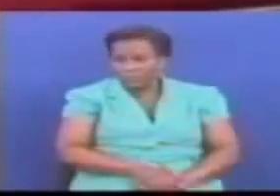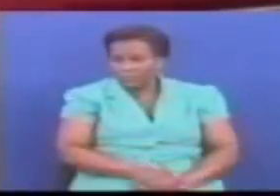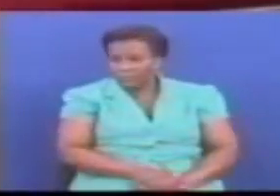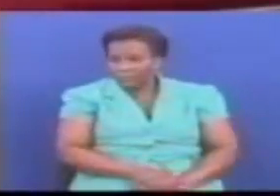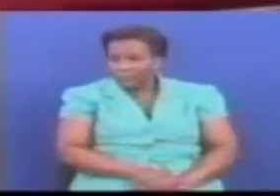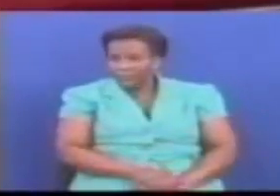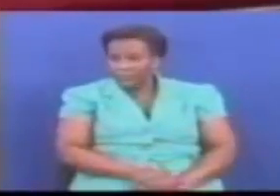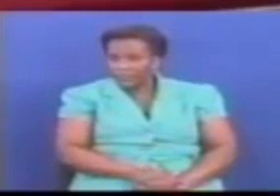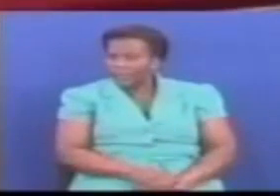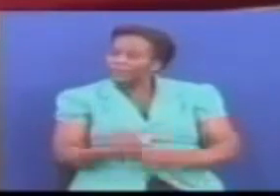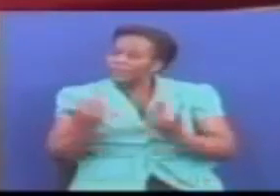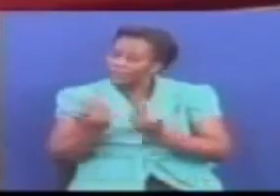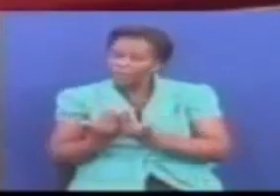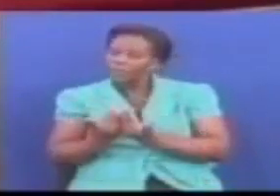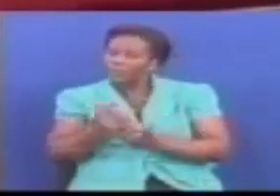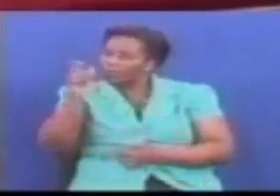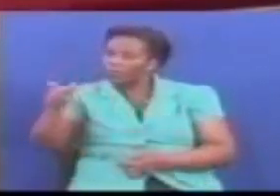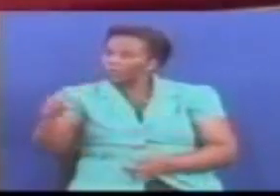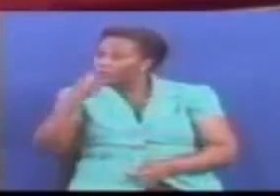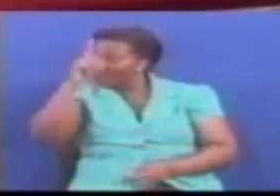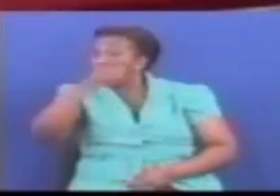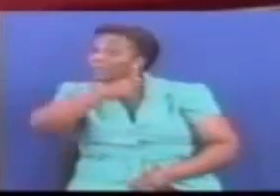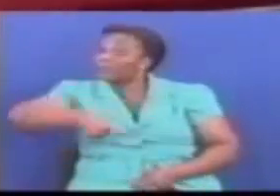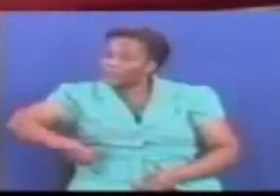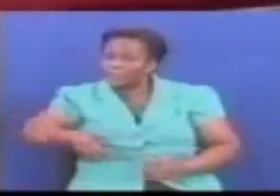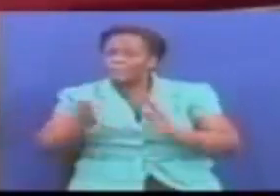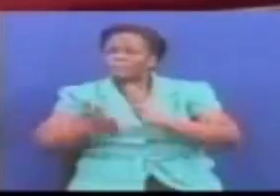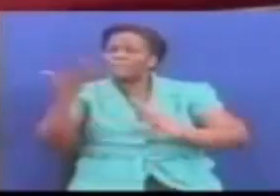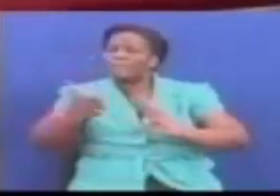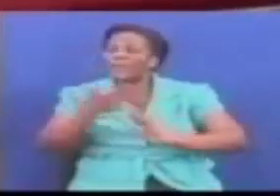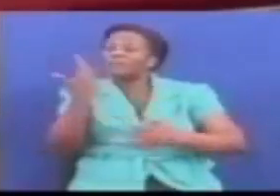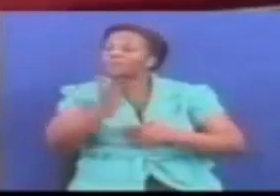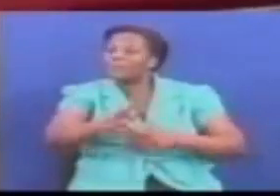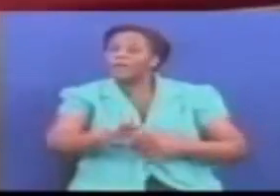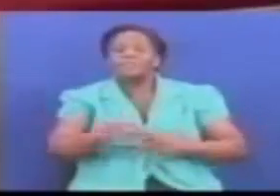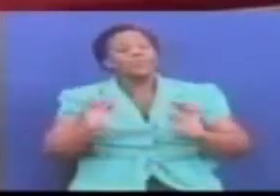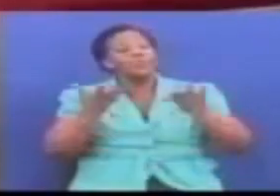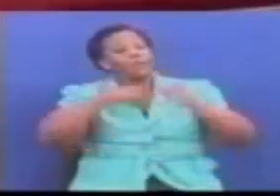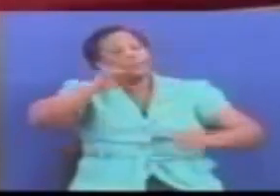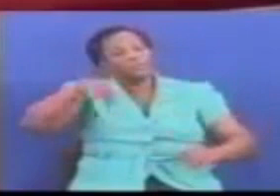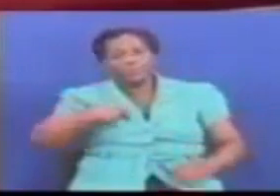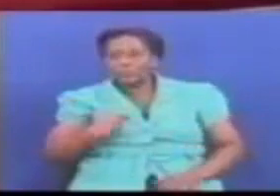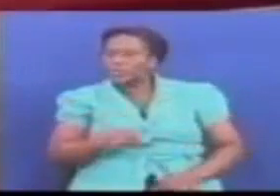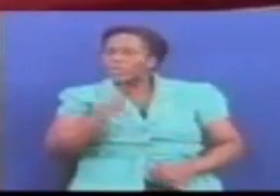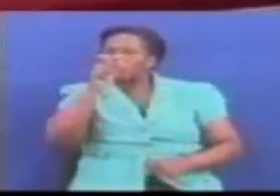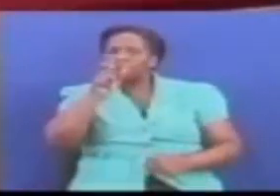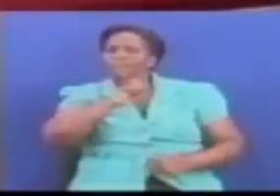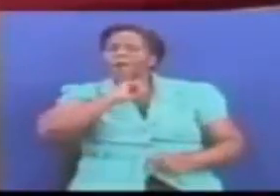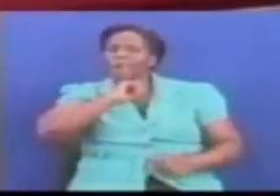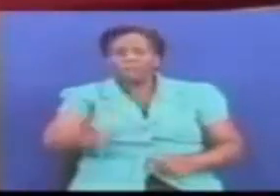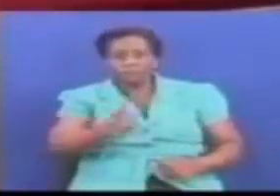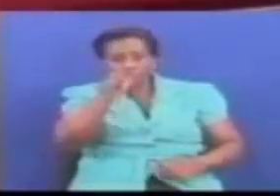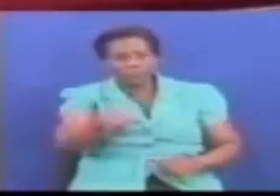Wataunvenia wa elewe Vyanzo vya maji ndivyo uhayu yetu Mito yote itakauka Hakuna anayiru usiwa kuenda kwenye mchanzo cha maji